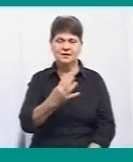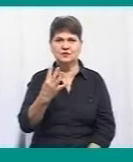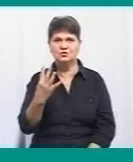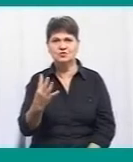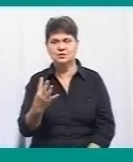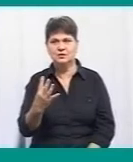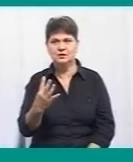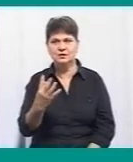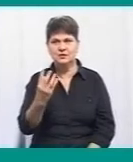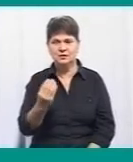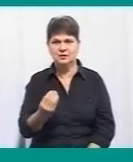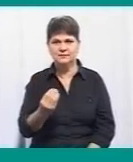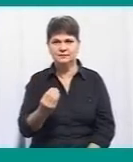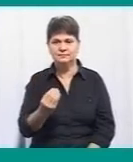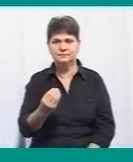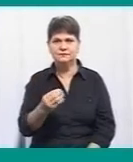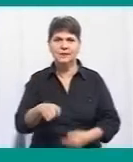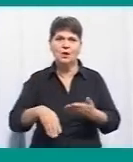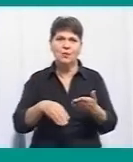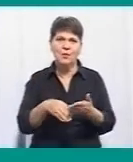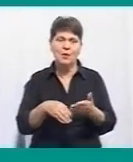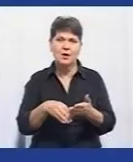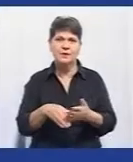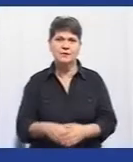як сиділи, так і в цей пори сидять. Вони допомагають.